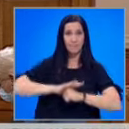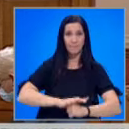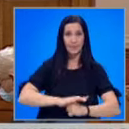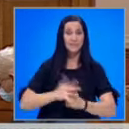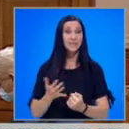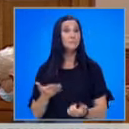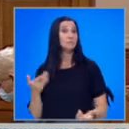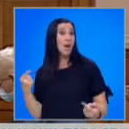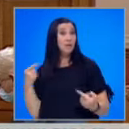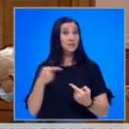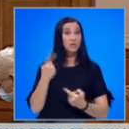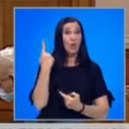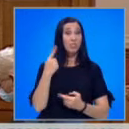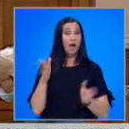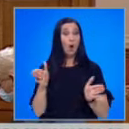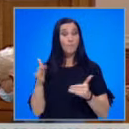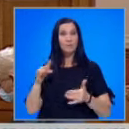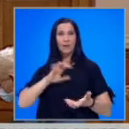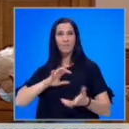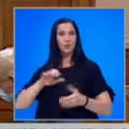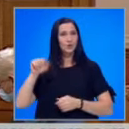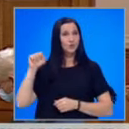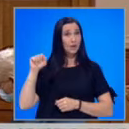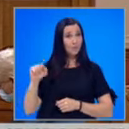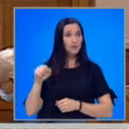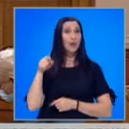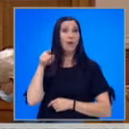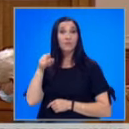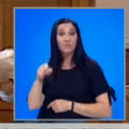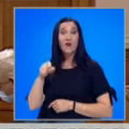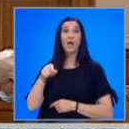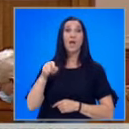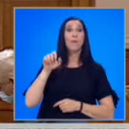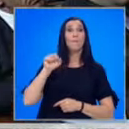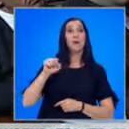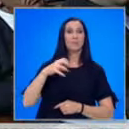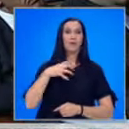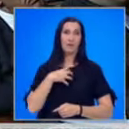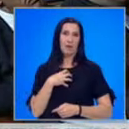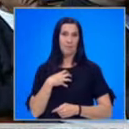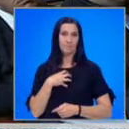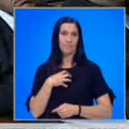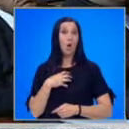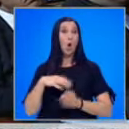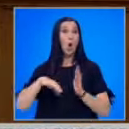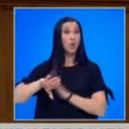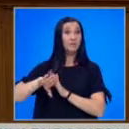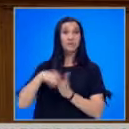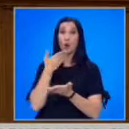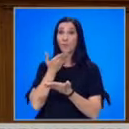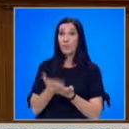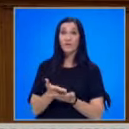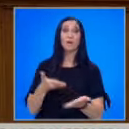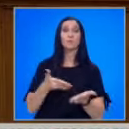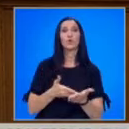срещу една определена политическа партия и това е политическа партия ГЕРБ. От левицата се обявиха против